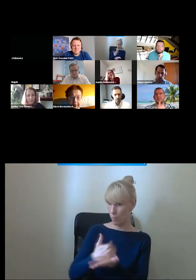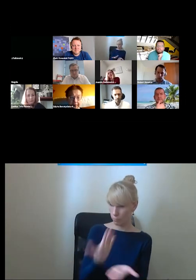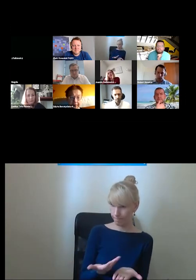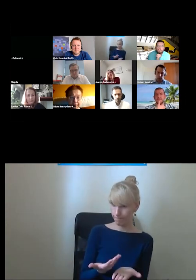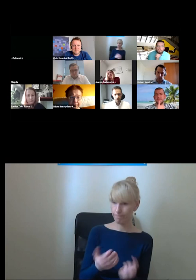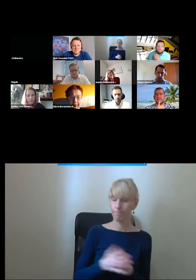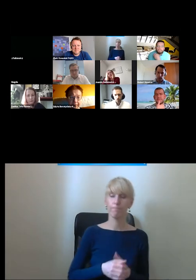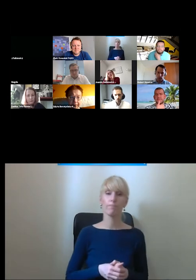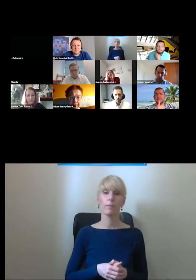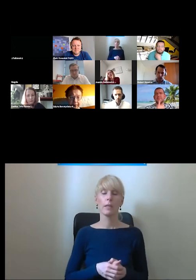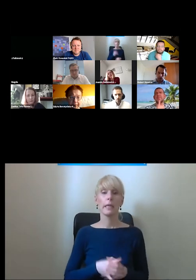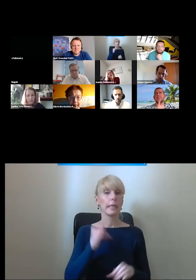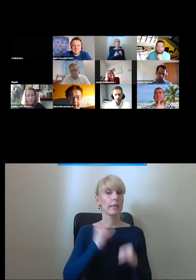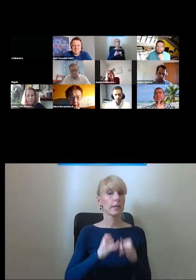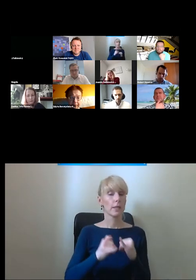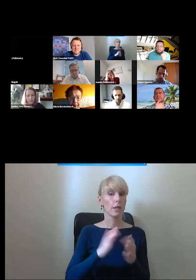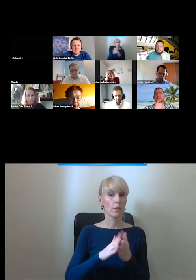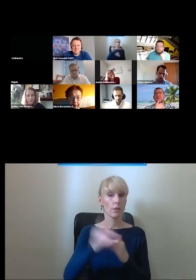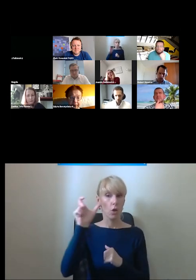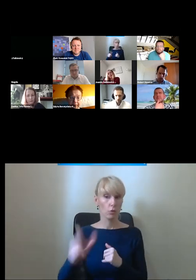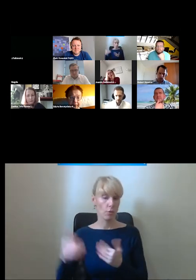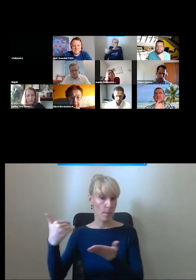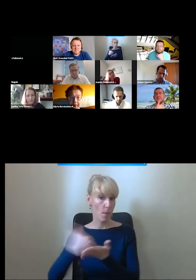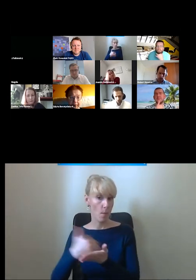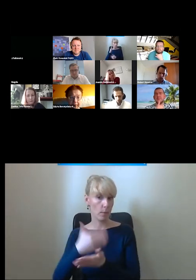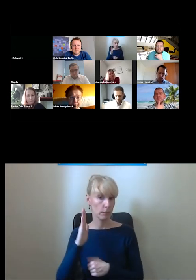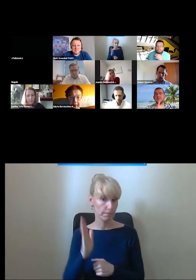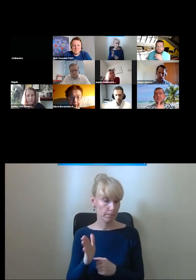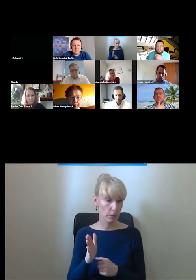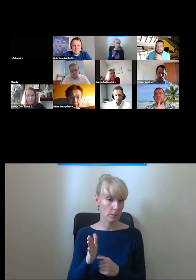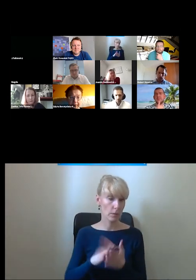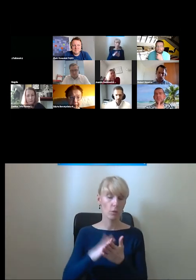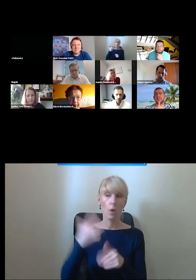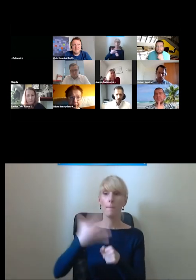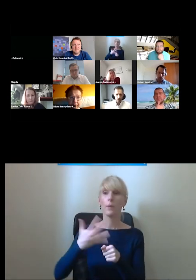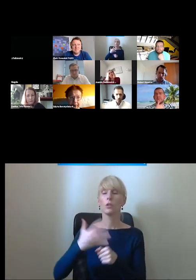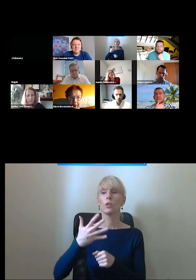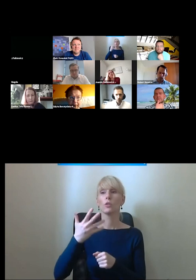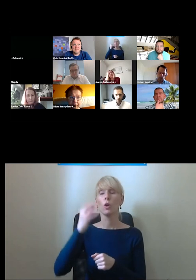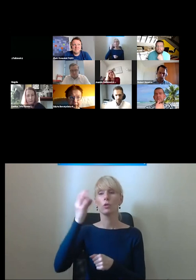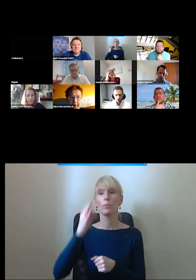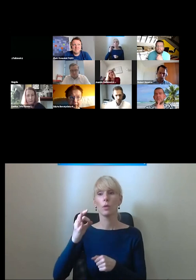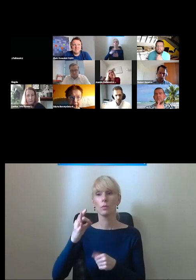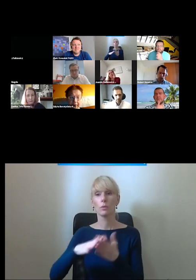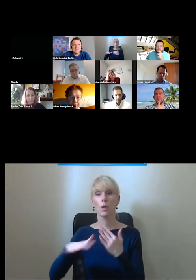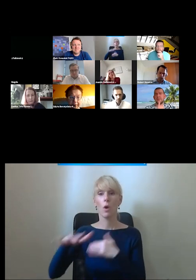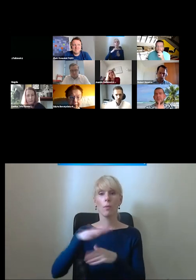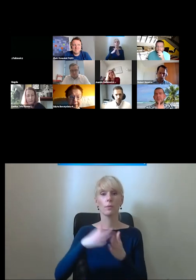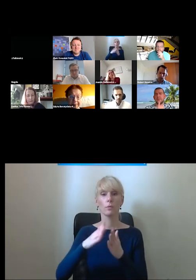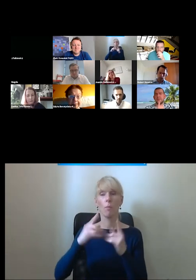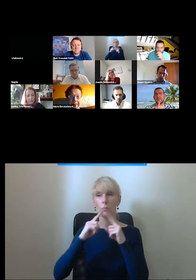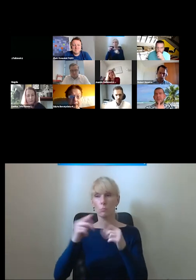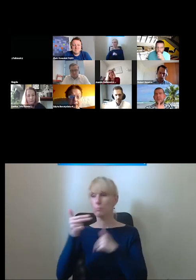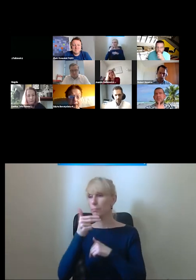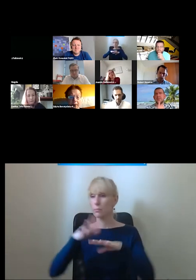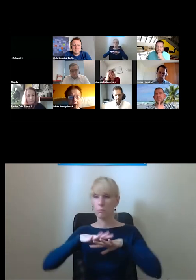ma być osoba do pomocy ten obszar te 50% tego obszaru można rozciągnąć na bardzo szeroki temat możemy